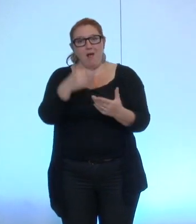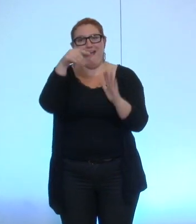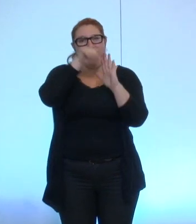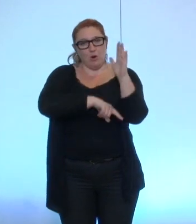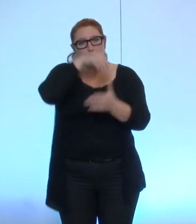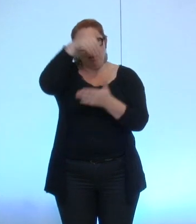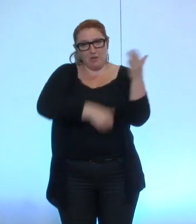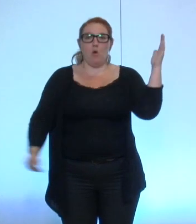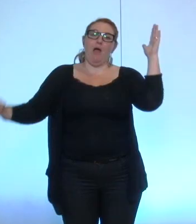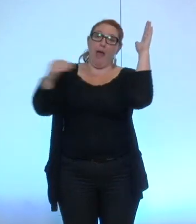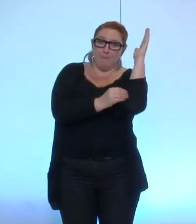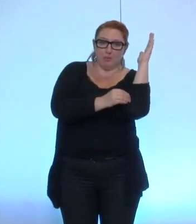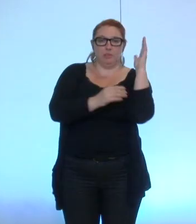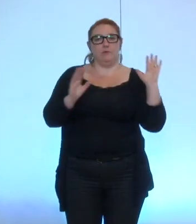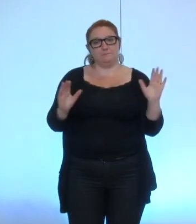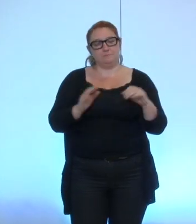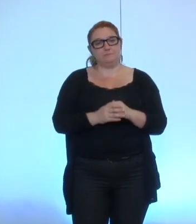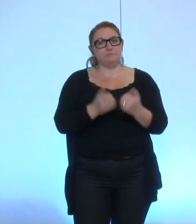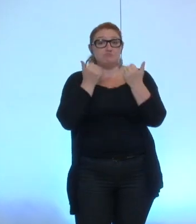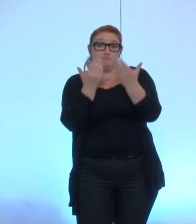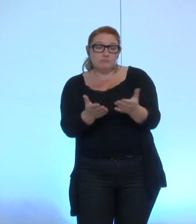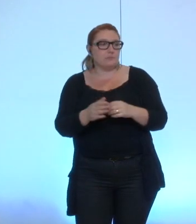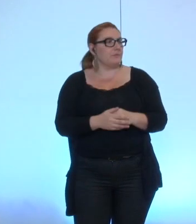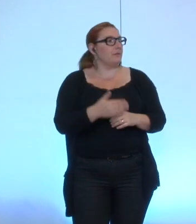merci monsieur mon gaburu